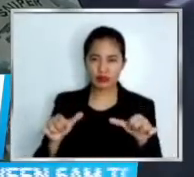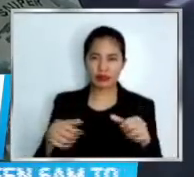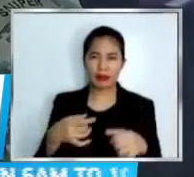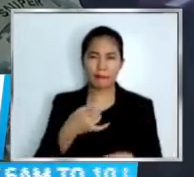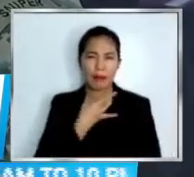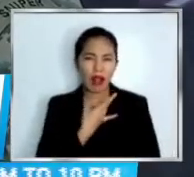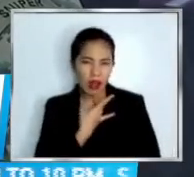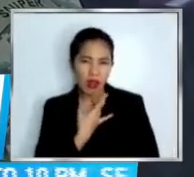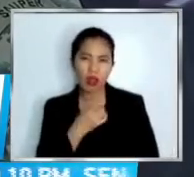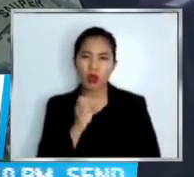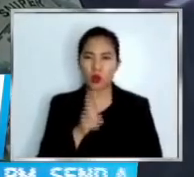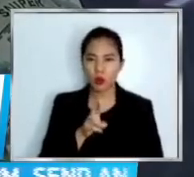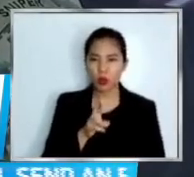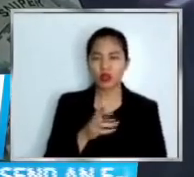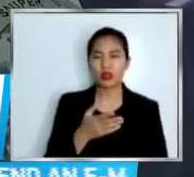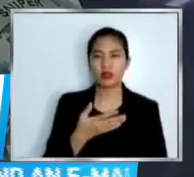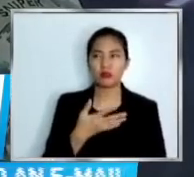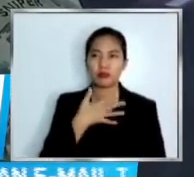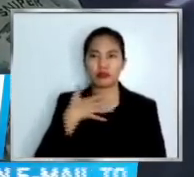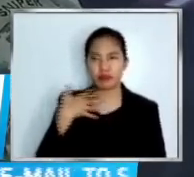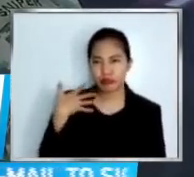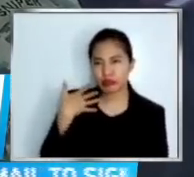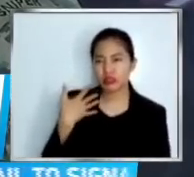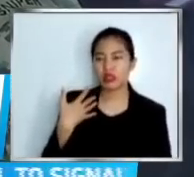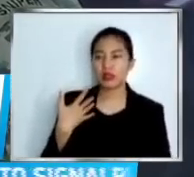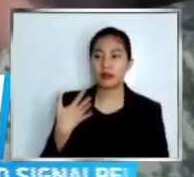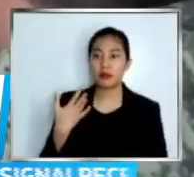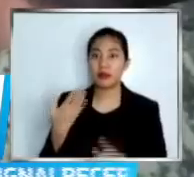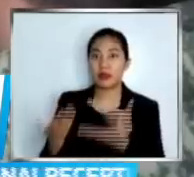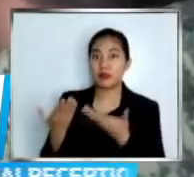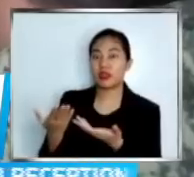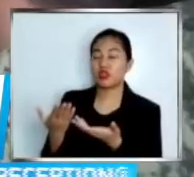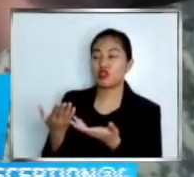-pwede nila itong pang-blackmail sa inyo para makahingi ng pera.